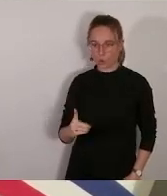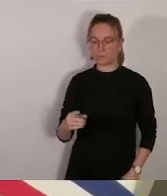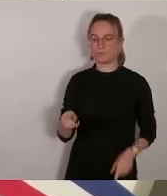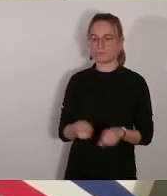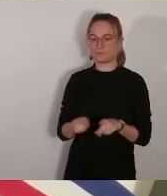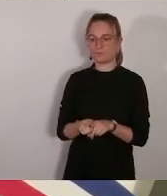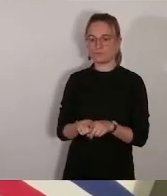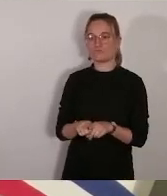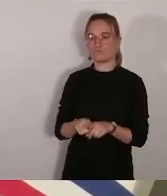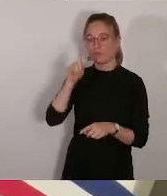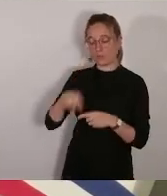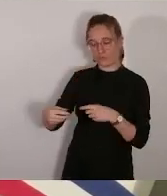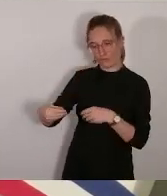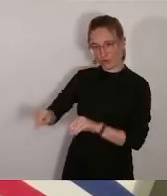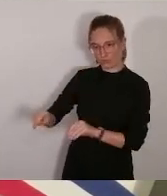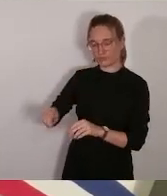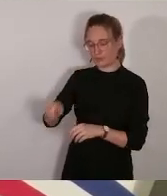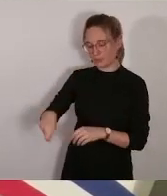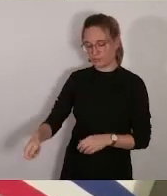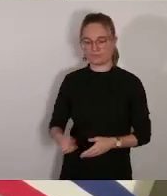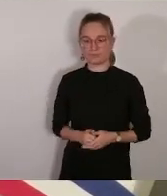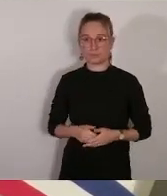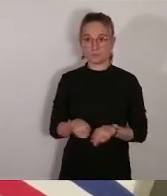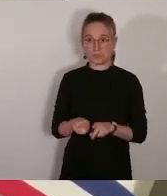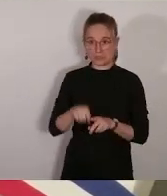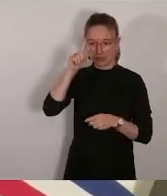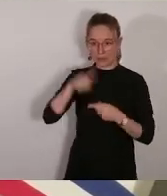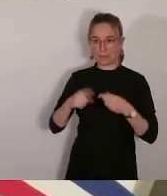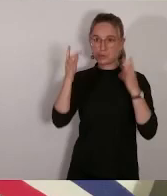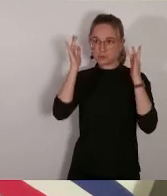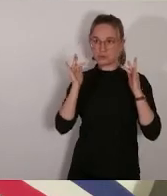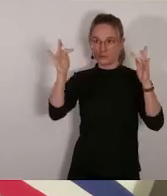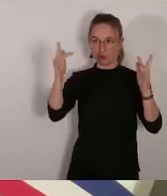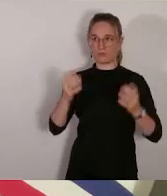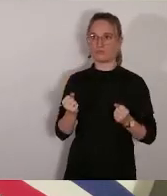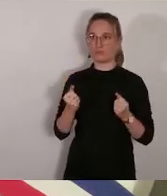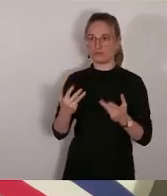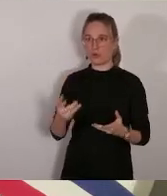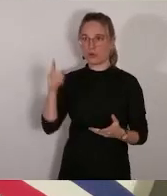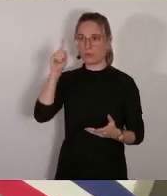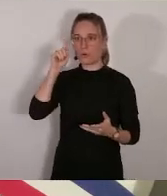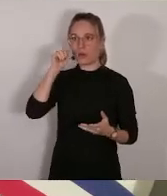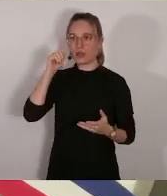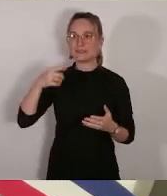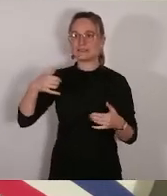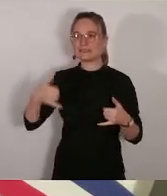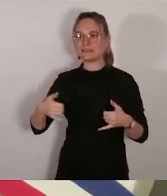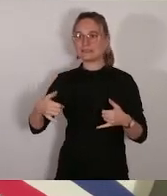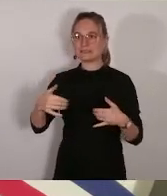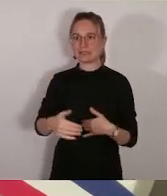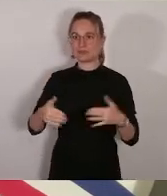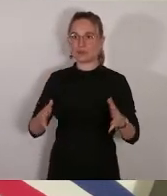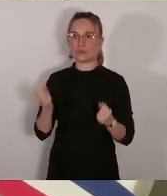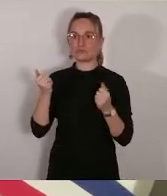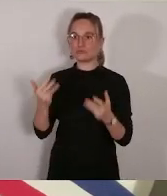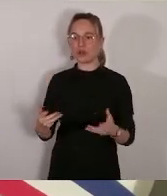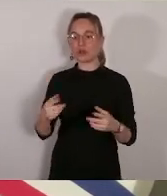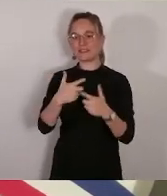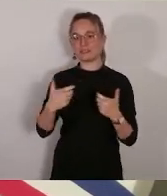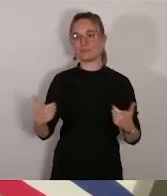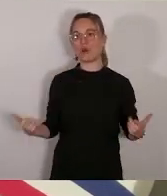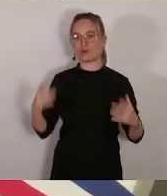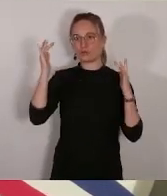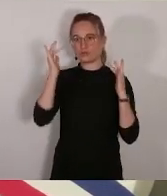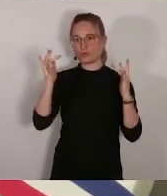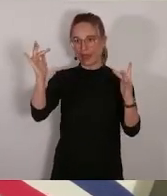Un gros volet culture, puisqu'on a beaucoup d'équipements culturels dans notre secteur, il va falloir réhabiliter tout l